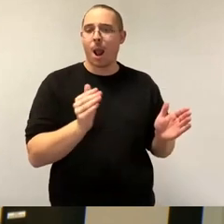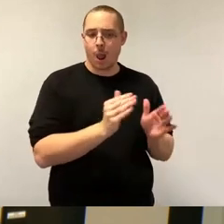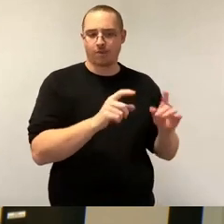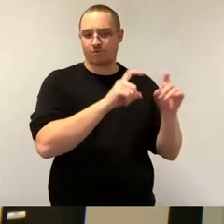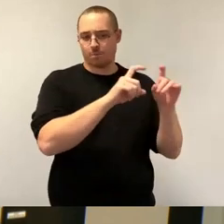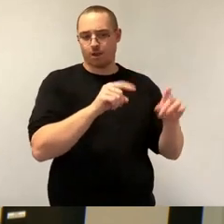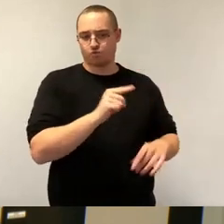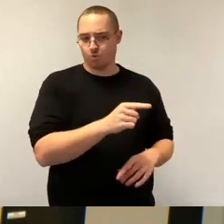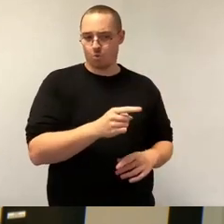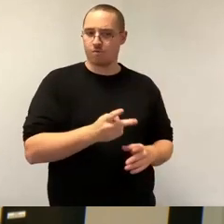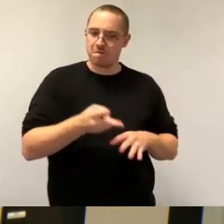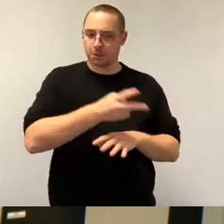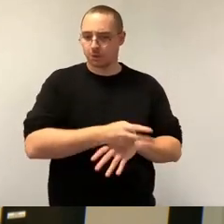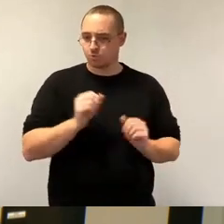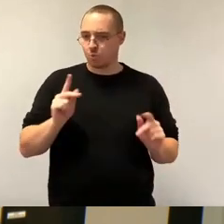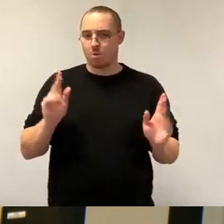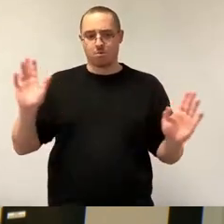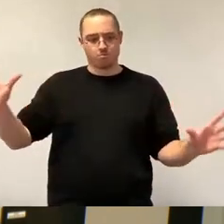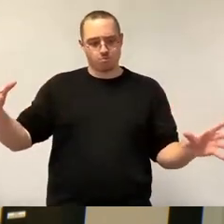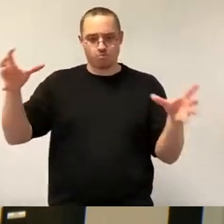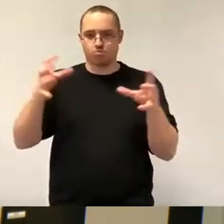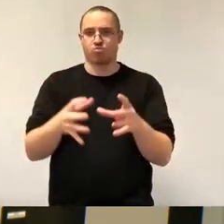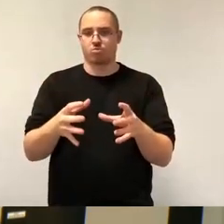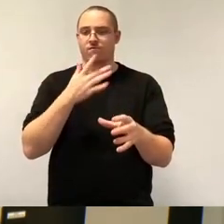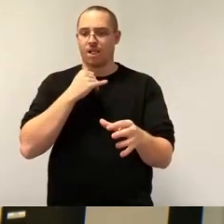Stadtgesellschaft und eben nicht nur ein Teil. Vielen Dank.